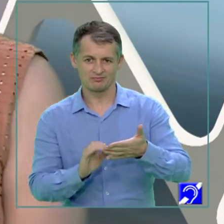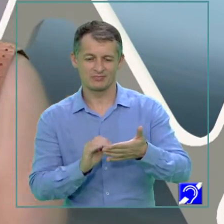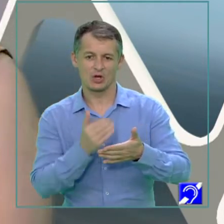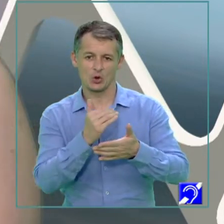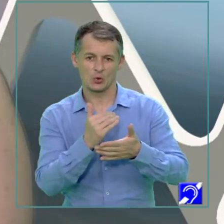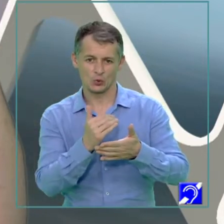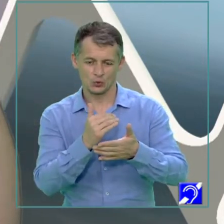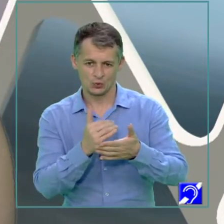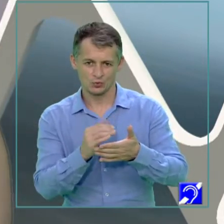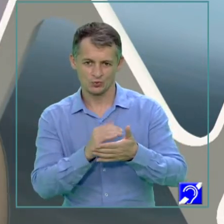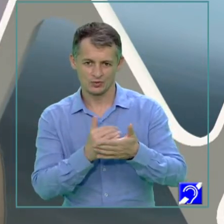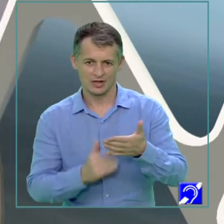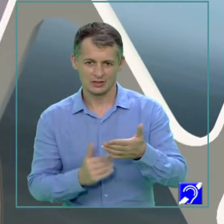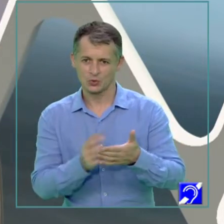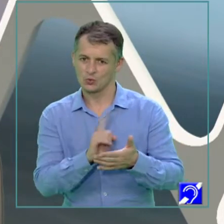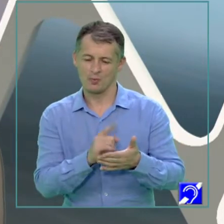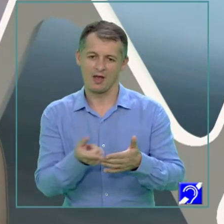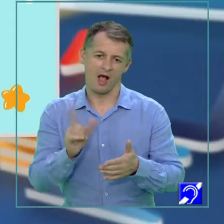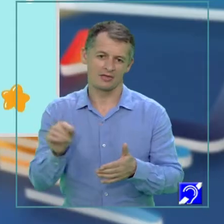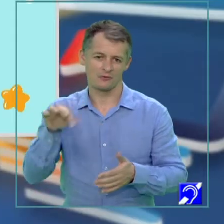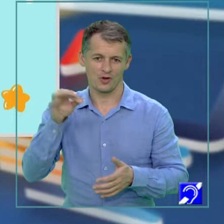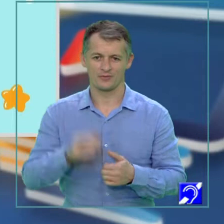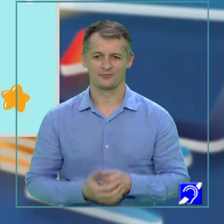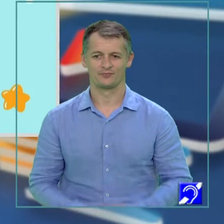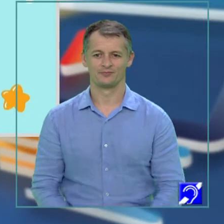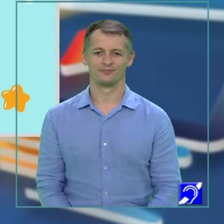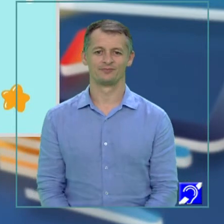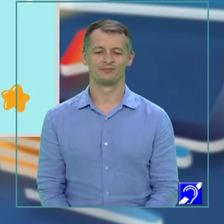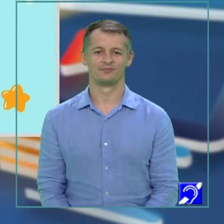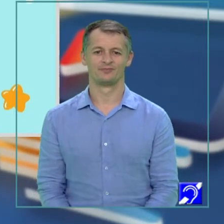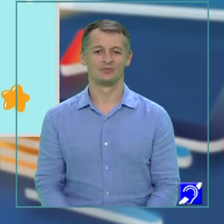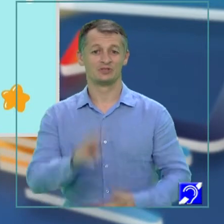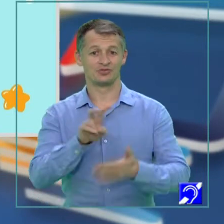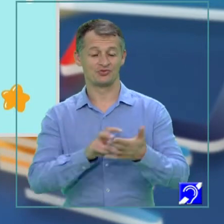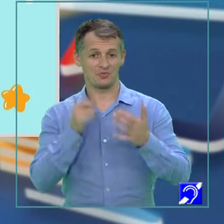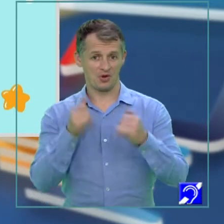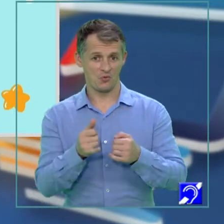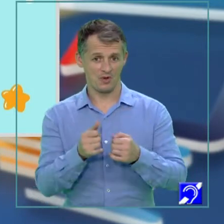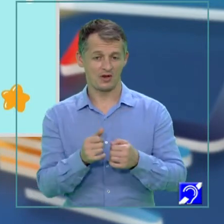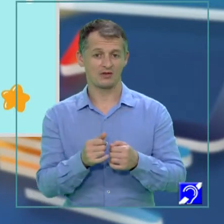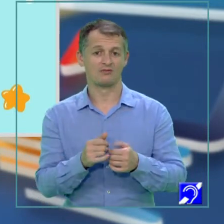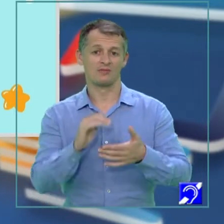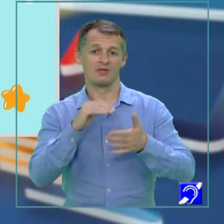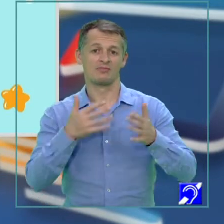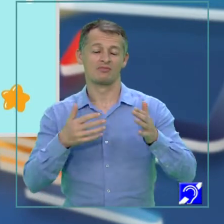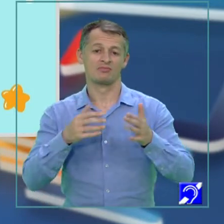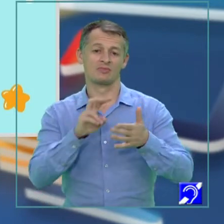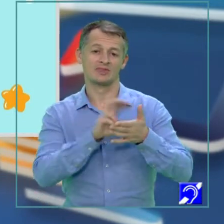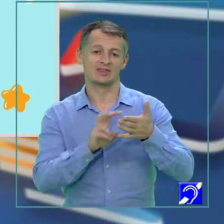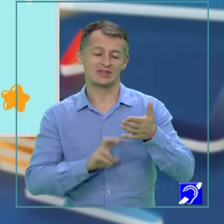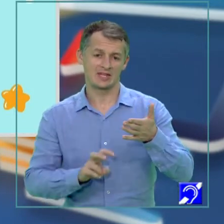pe foaia pe care îți construiești răspunsul. Să citim acum textul suport pe care l-au